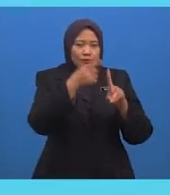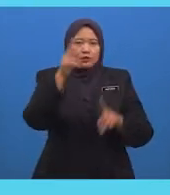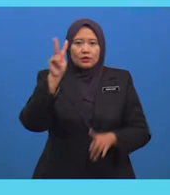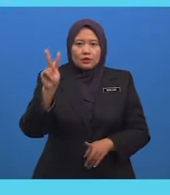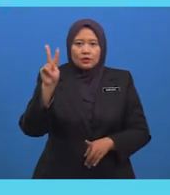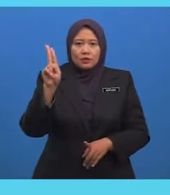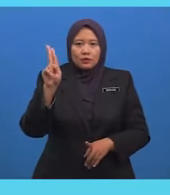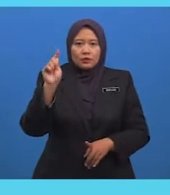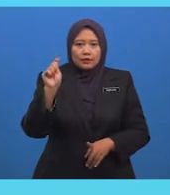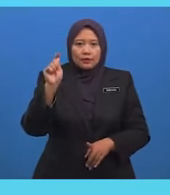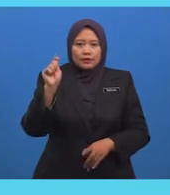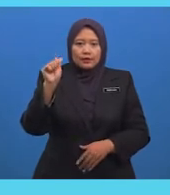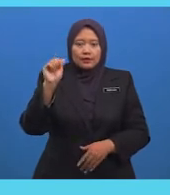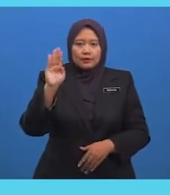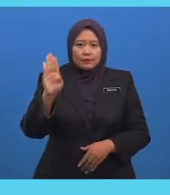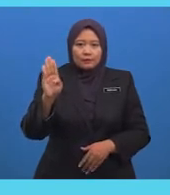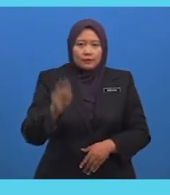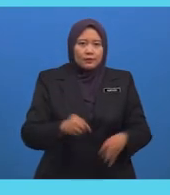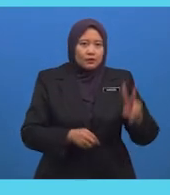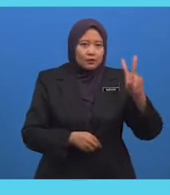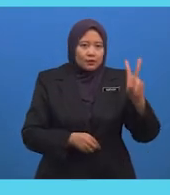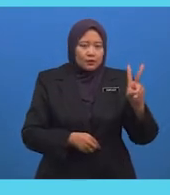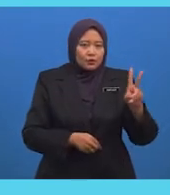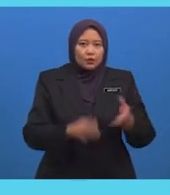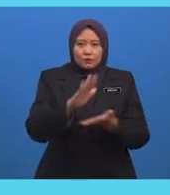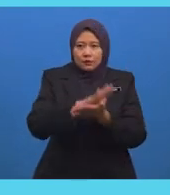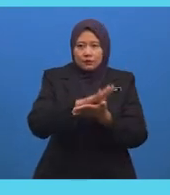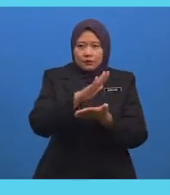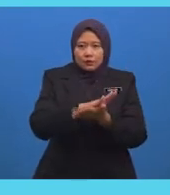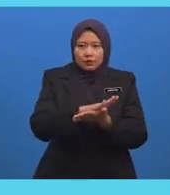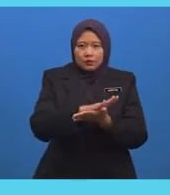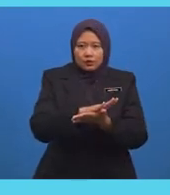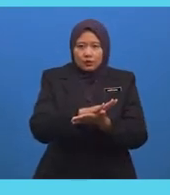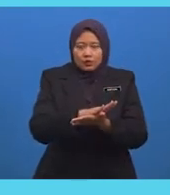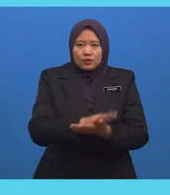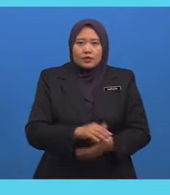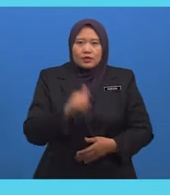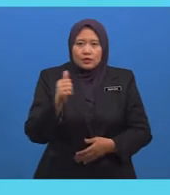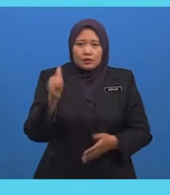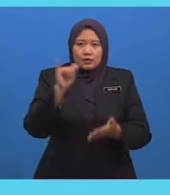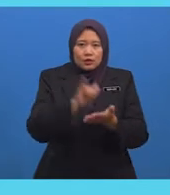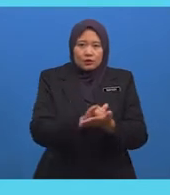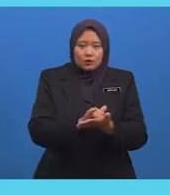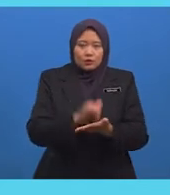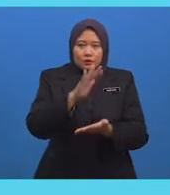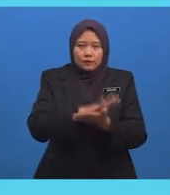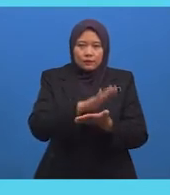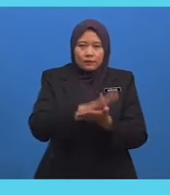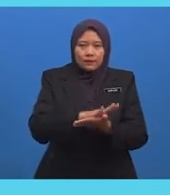Kedua Madrasah Iaitu Madrasah Nizamiah